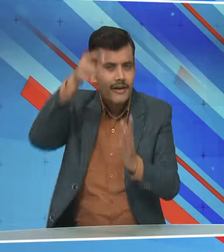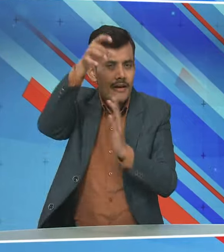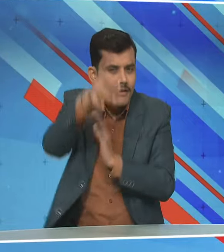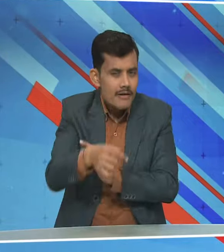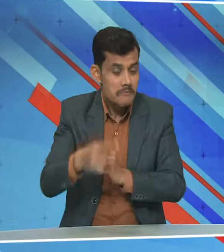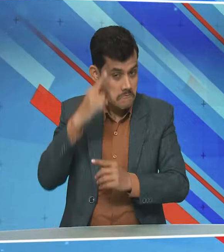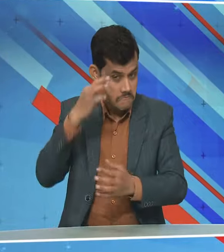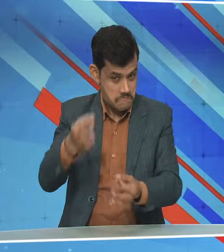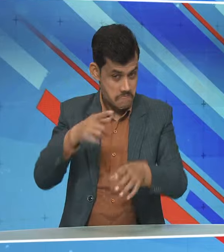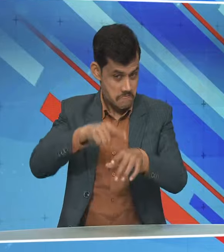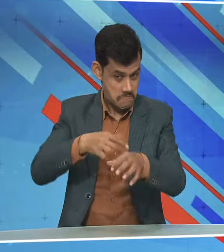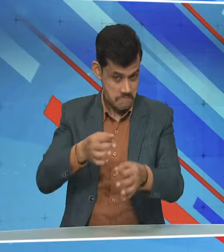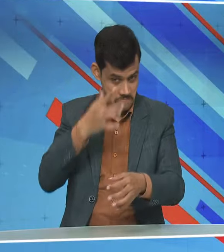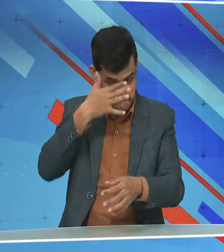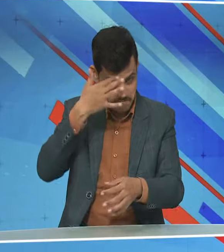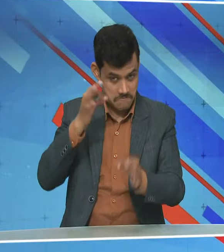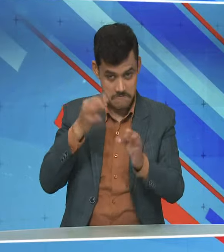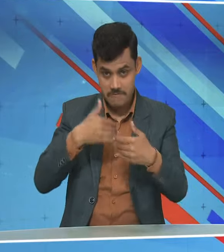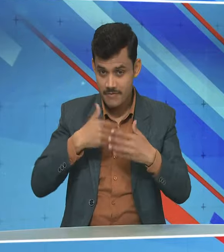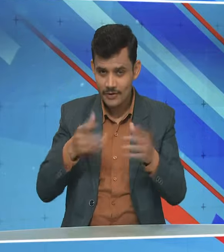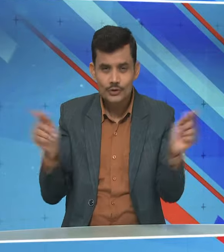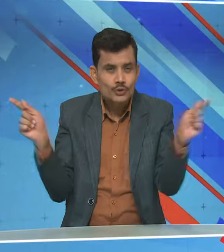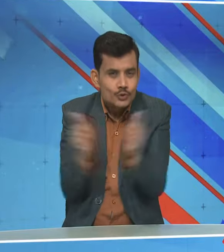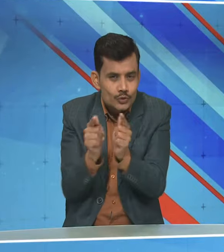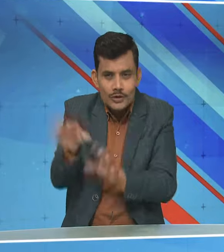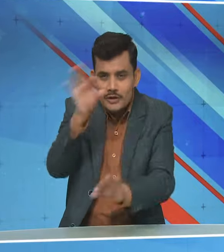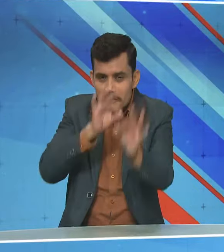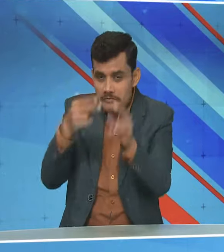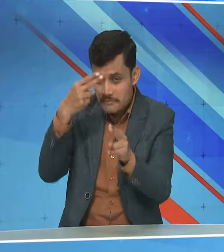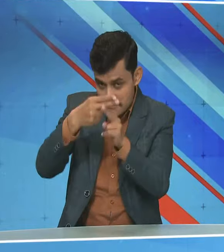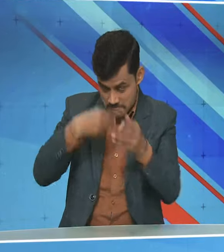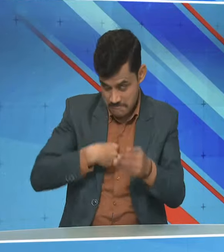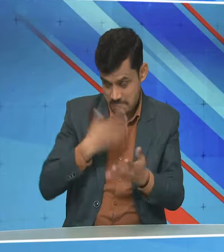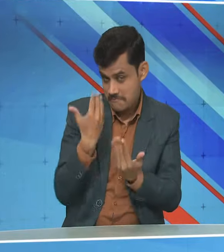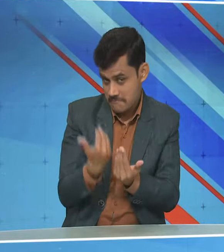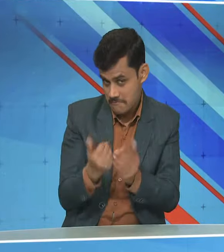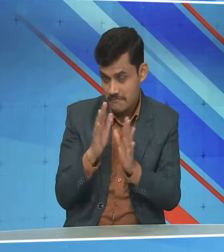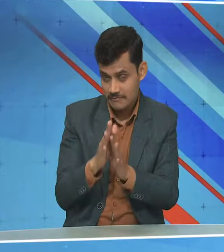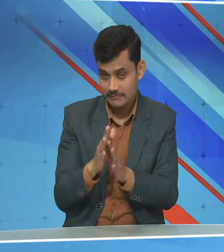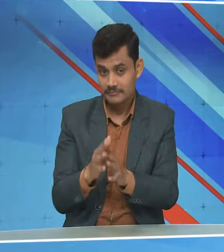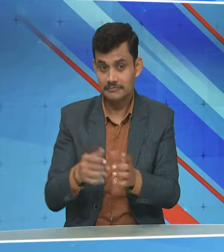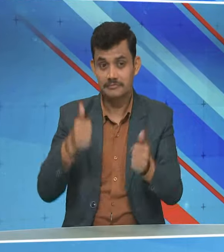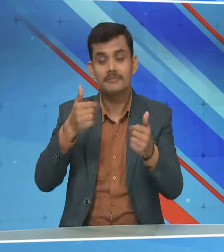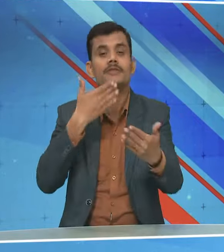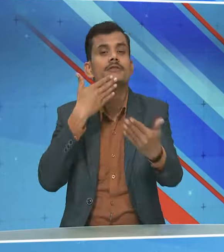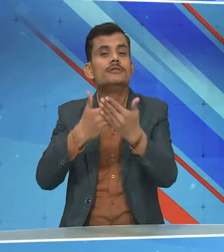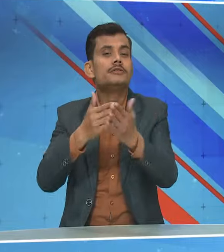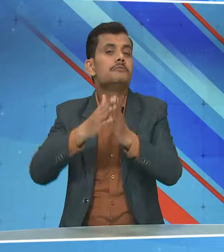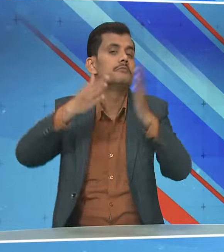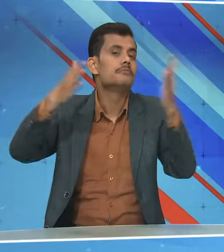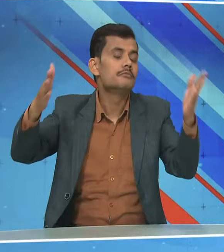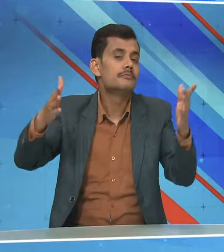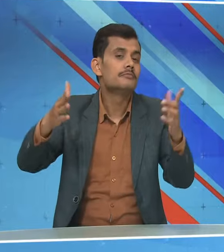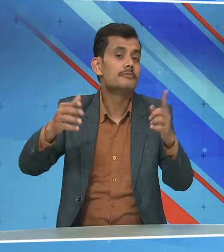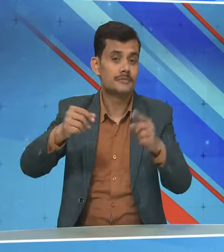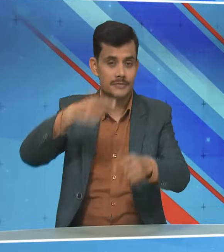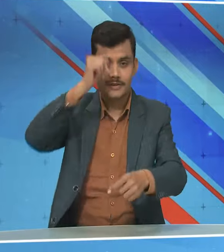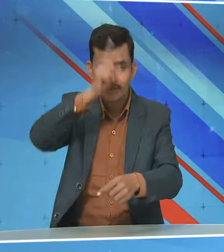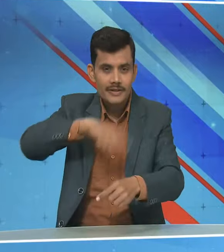लोग चुट्री में में अठीड